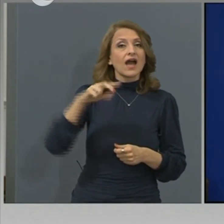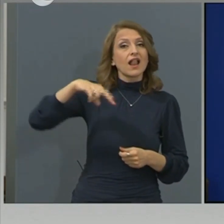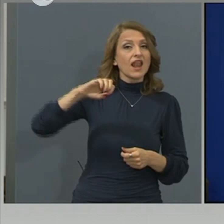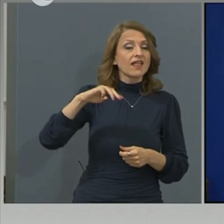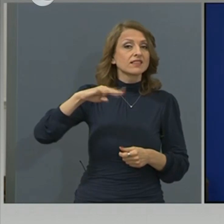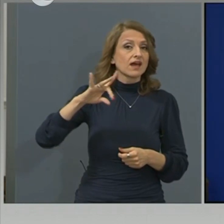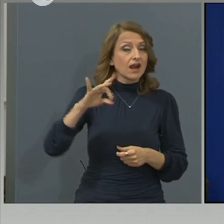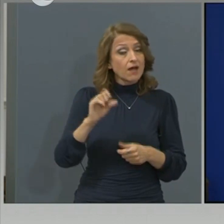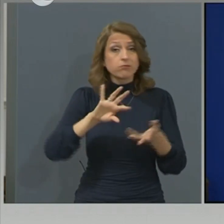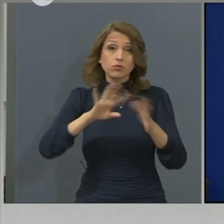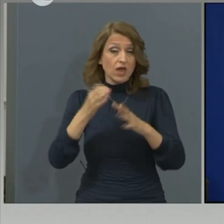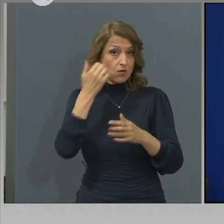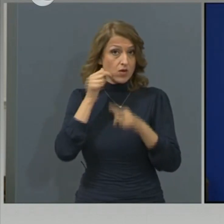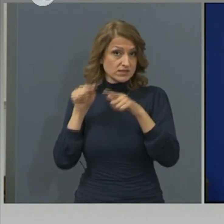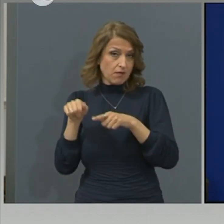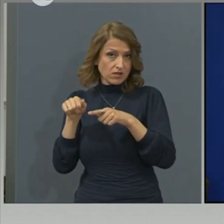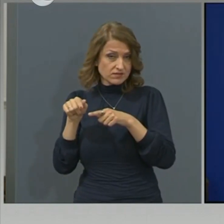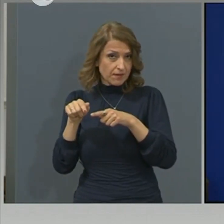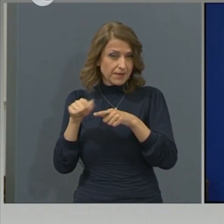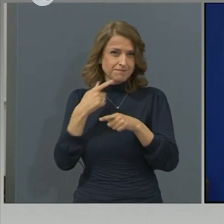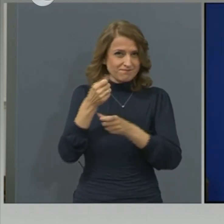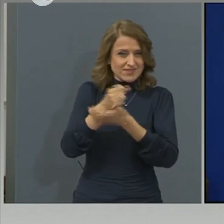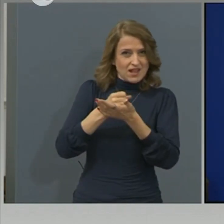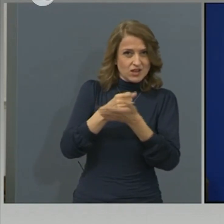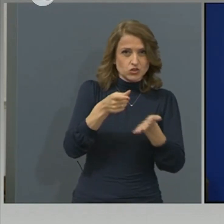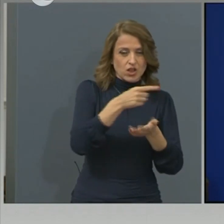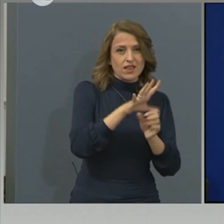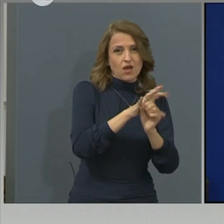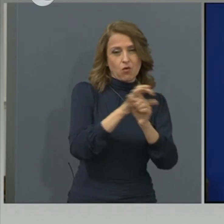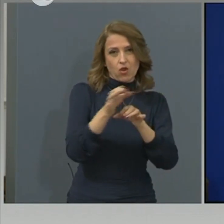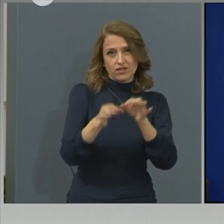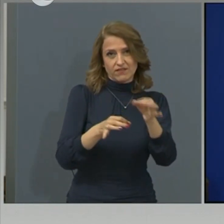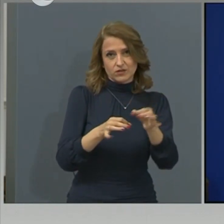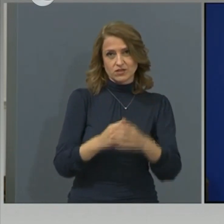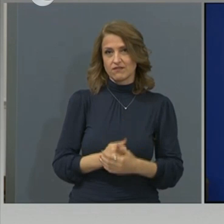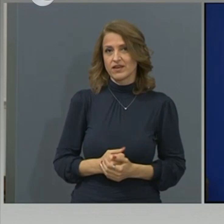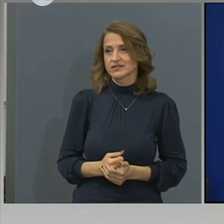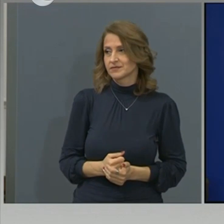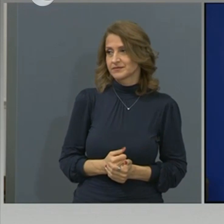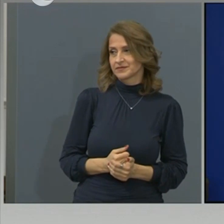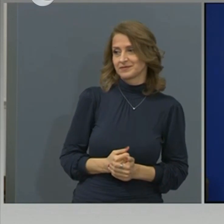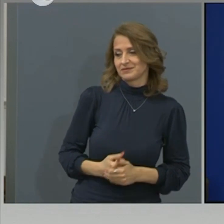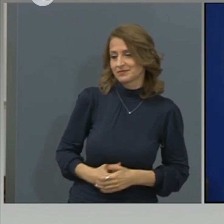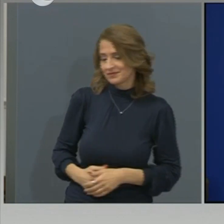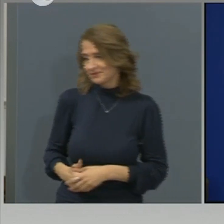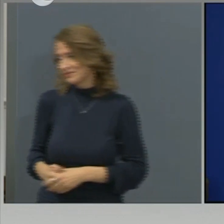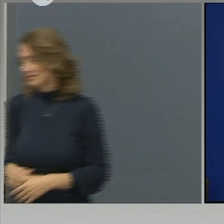също използваме при някои болни за лечение на коронавирусната инфекция. Благодаря.